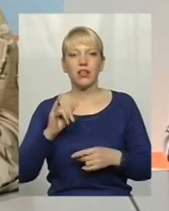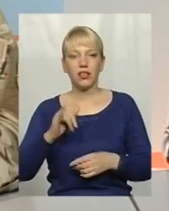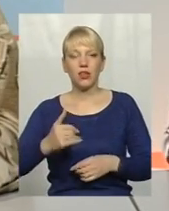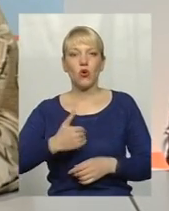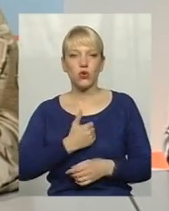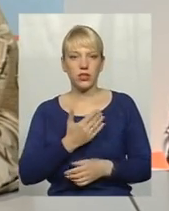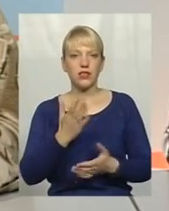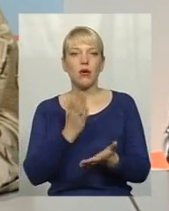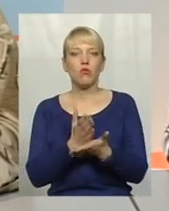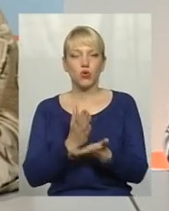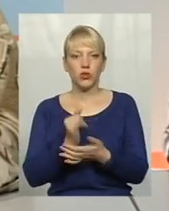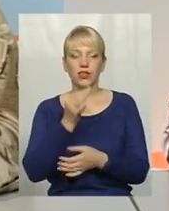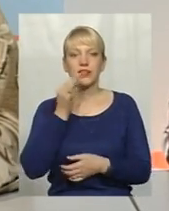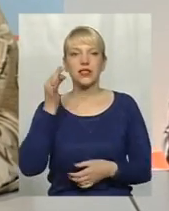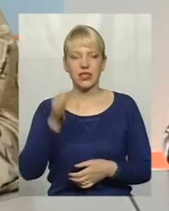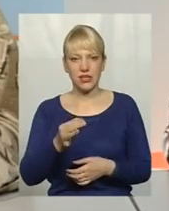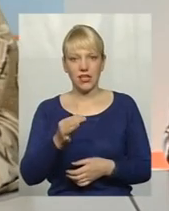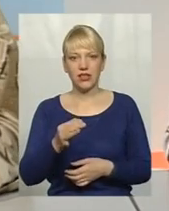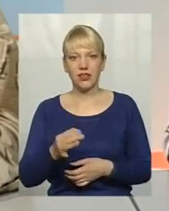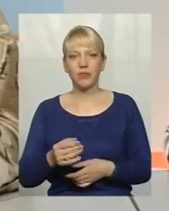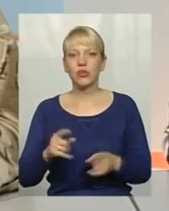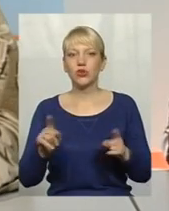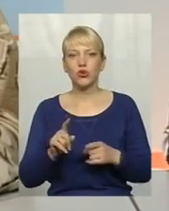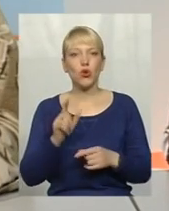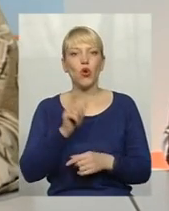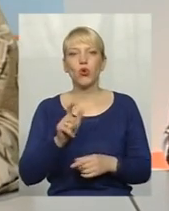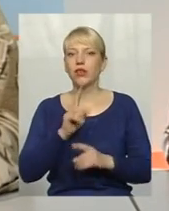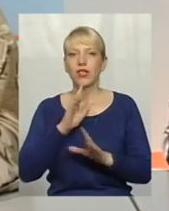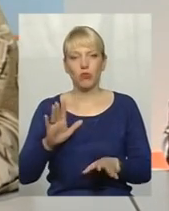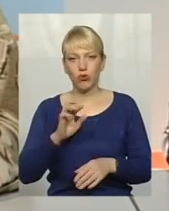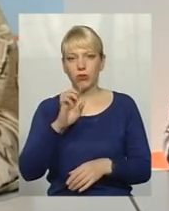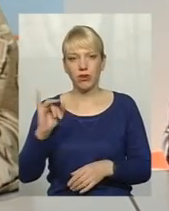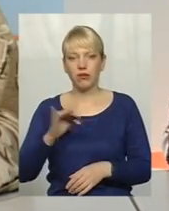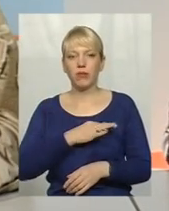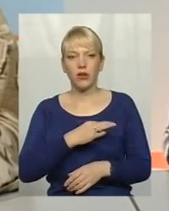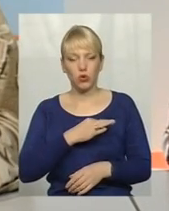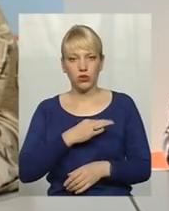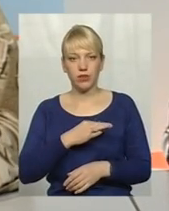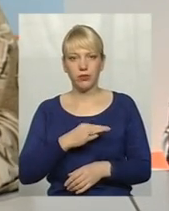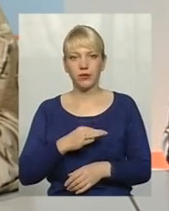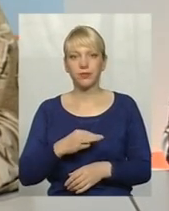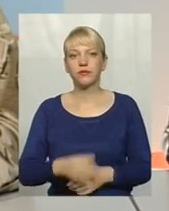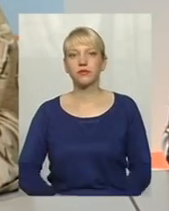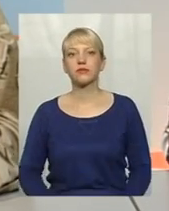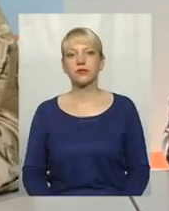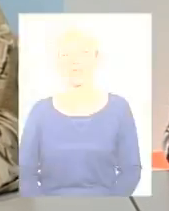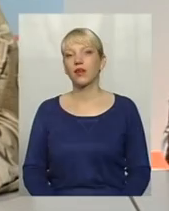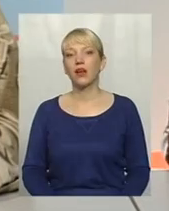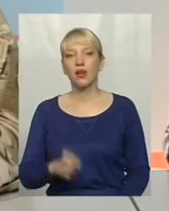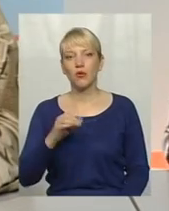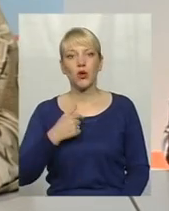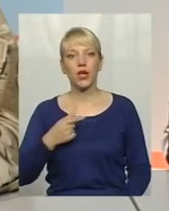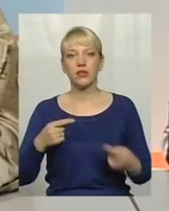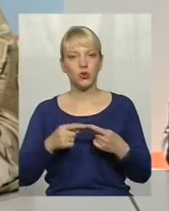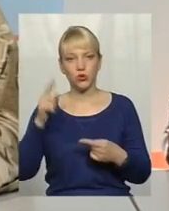бути, сказати, користуючись нагодою, що, Боже, люди, не будьмо байдужими. Не будьмо байдужими. Бо я знаю